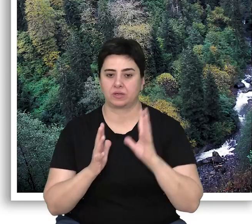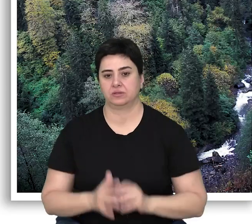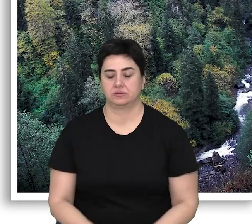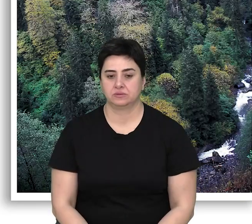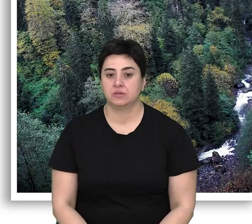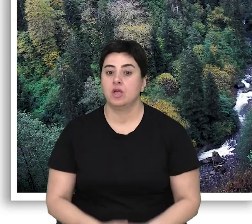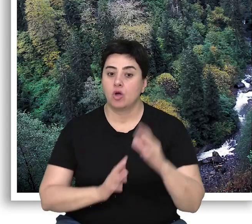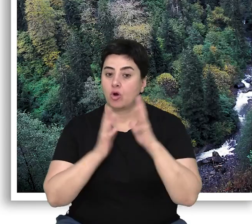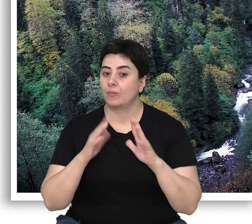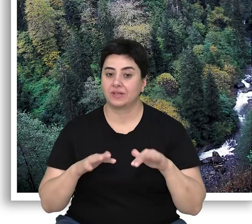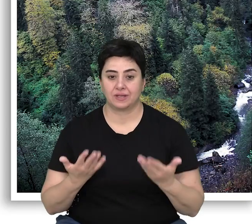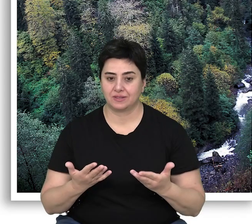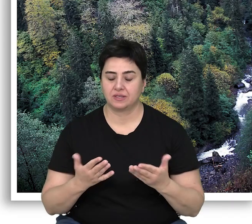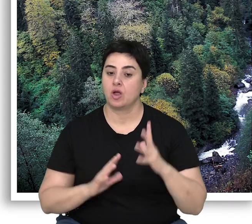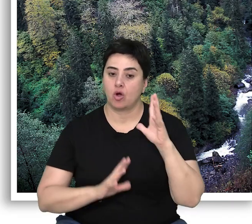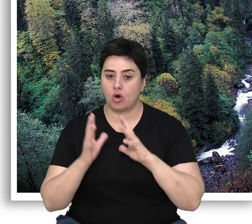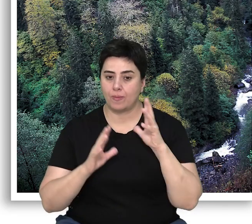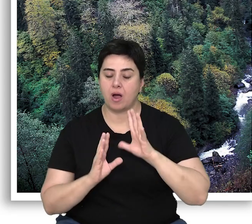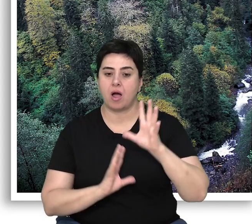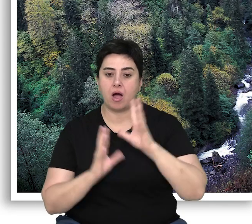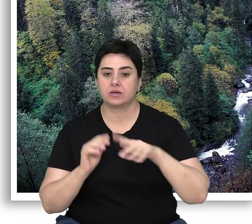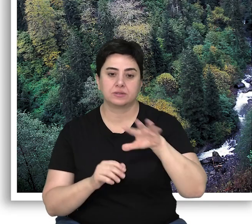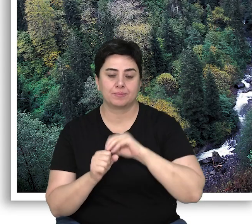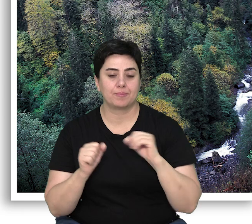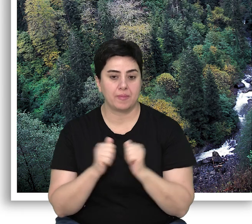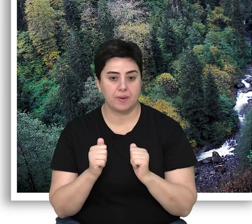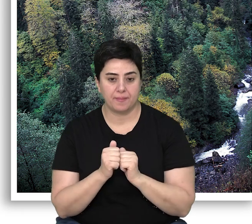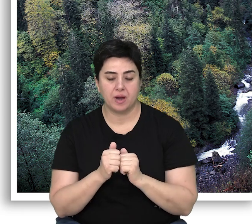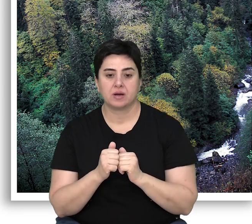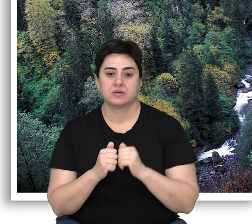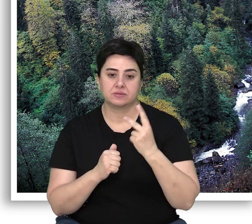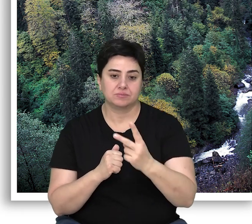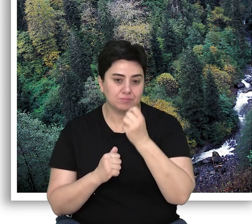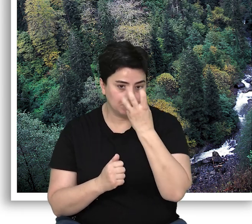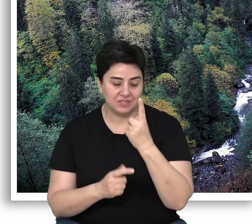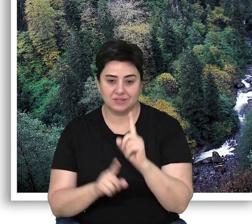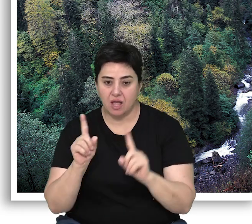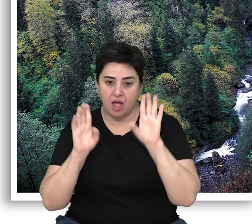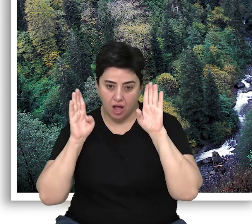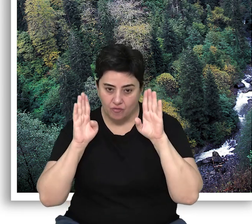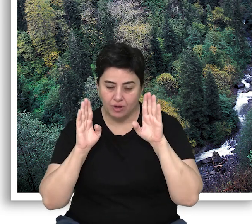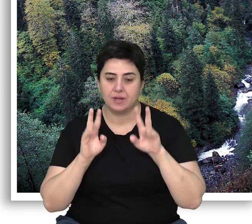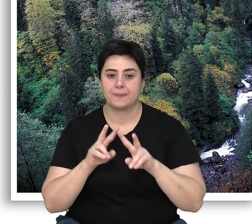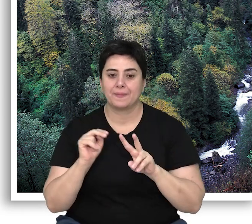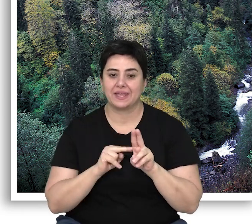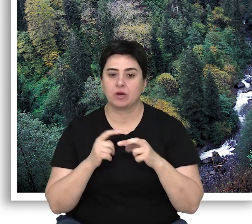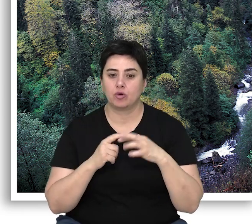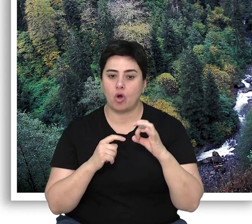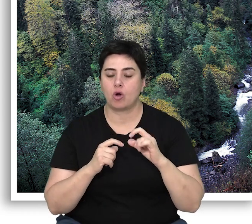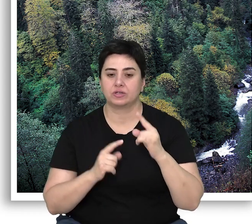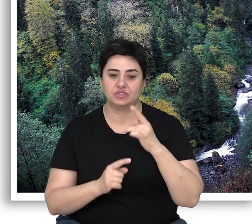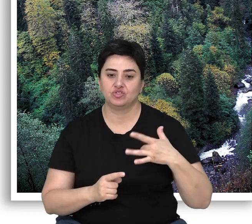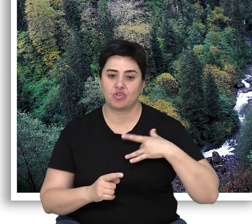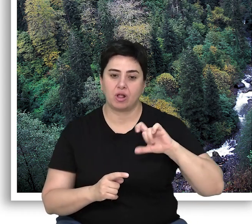Orman nedir? Orman, ağaçlarla birlikte diğer bitkiler, hayvanlar, mikroorganizmalar gibi